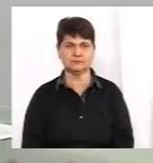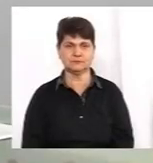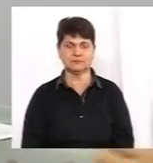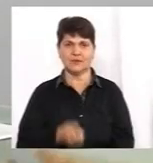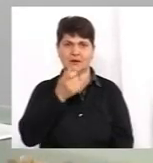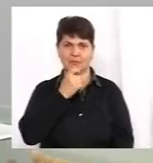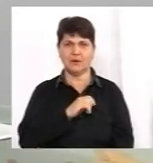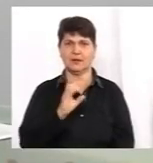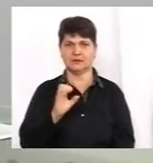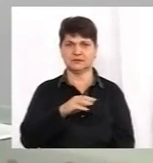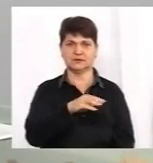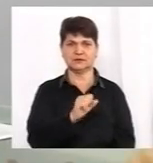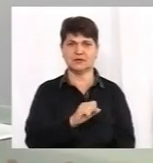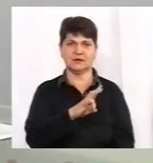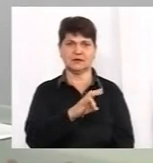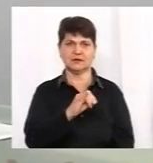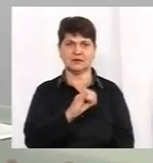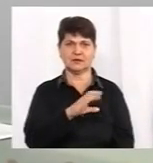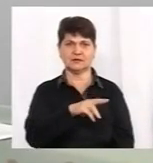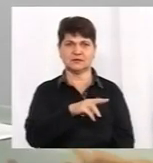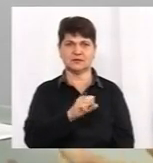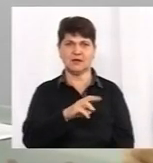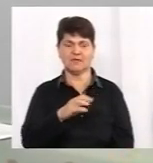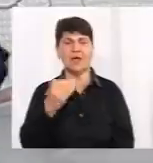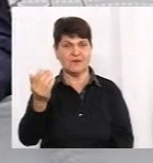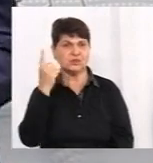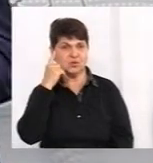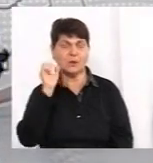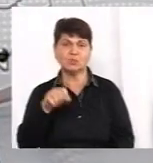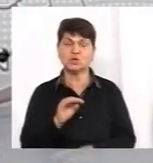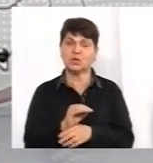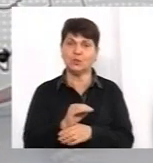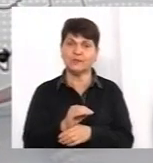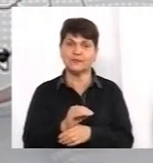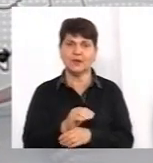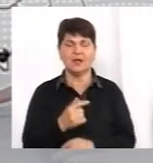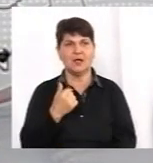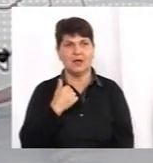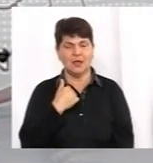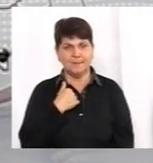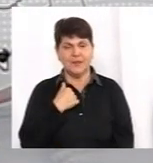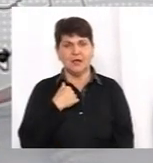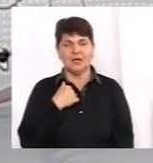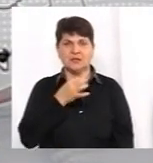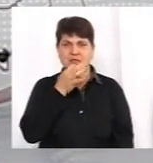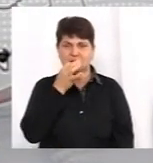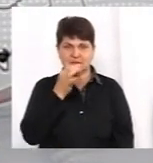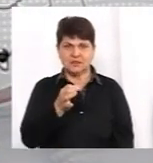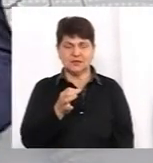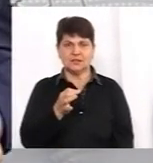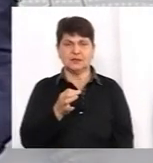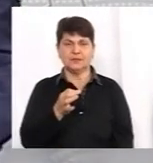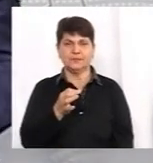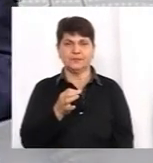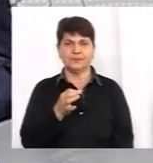Пане Саниславу, власне ваша думка, можливо, щось доповнити? Так, ну я хочу сказати, що гадання по статистичних даних – це дуже недячна